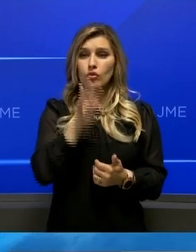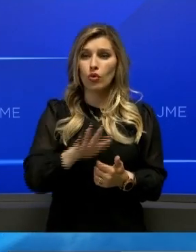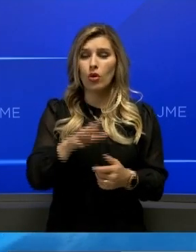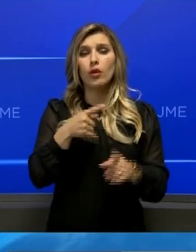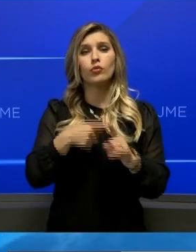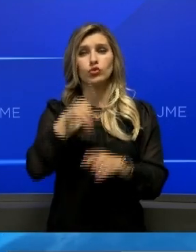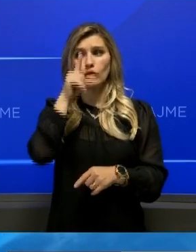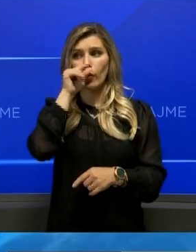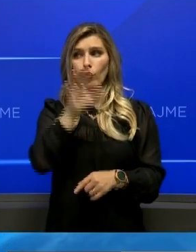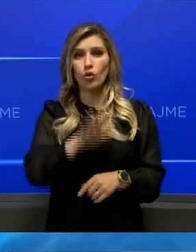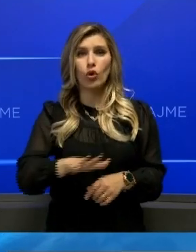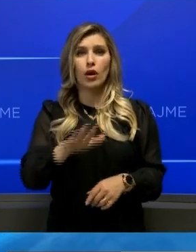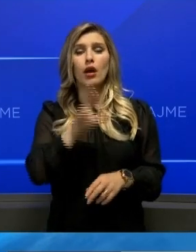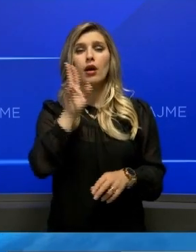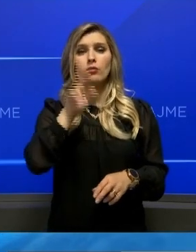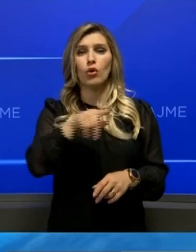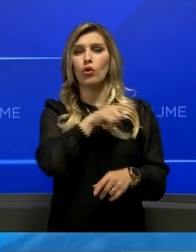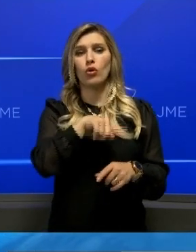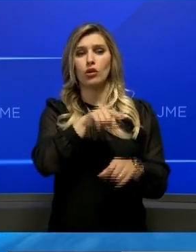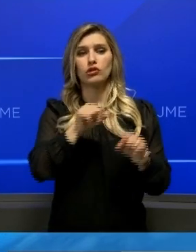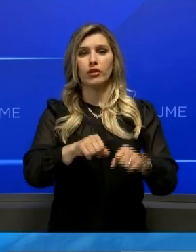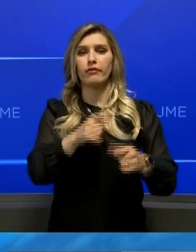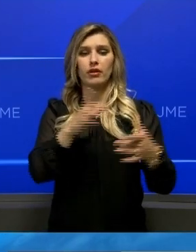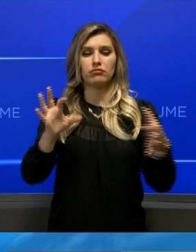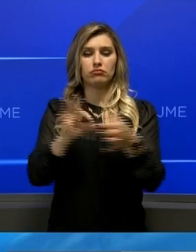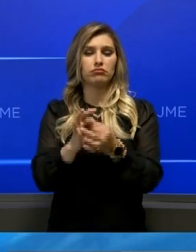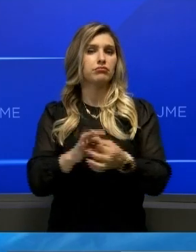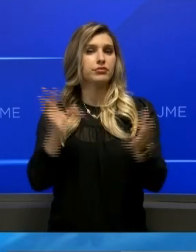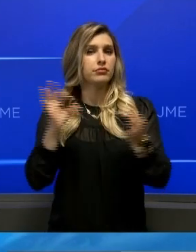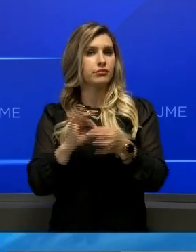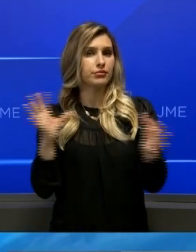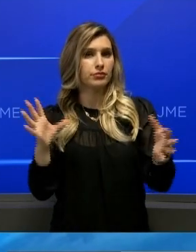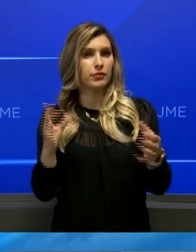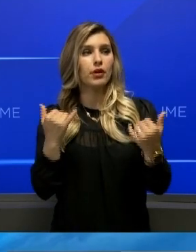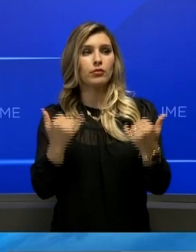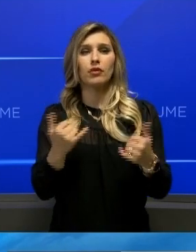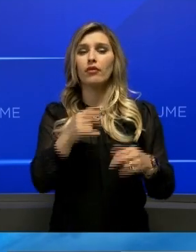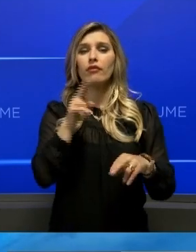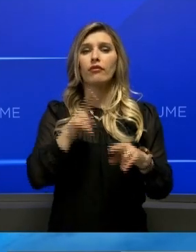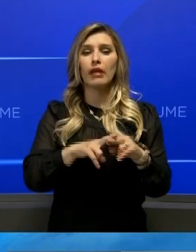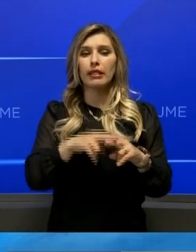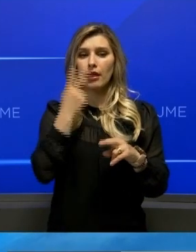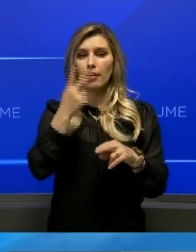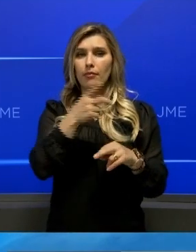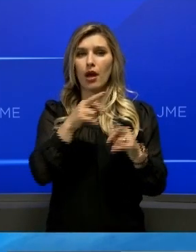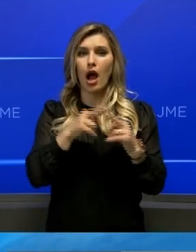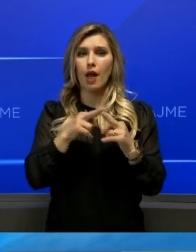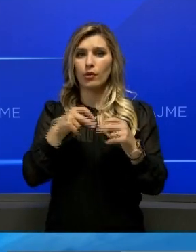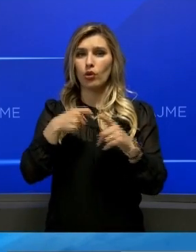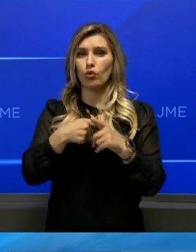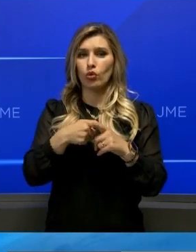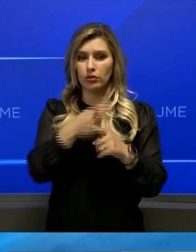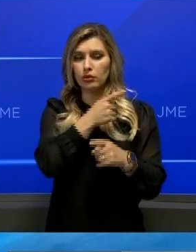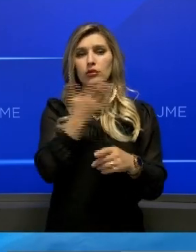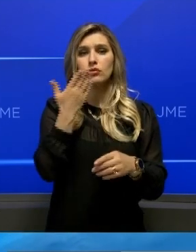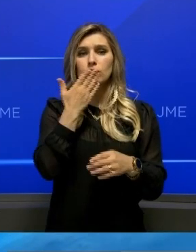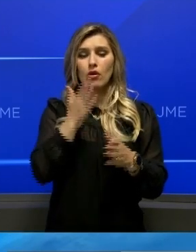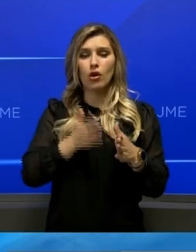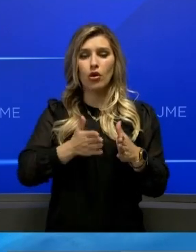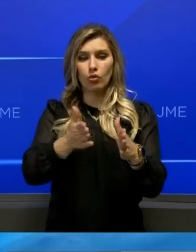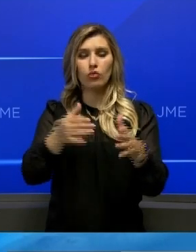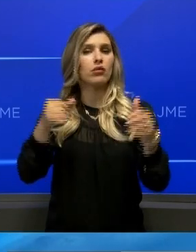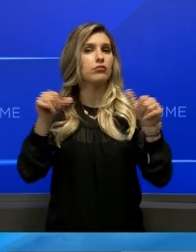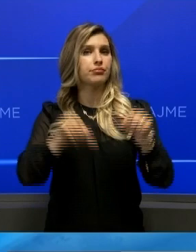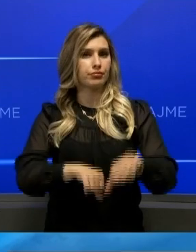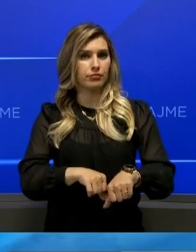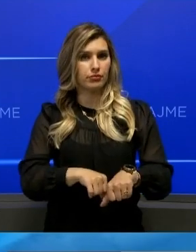në Kosovë u braktisën nga kjo qeveri dhe vendimet të qeveri skurti e solën syqedini sistemin arsimort drejtë dështimit të plotë.